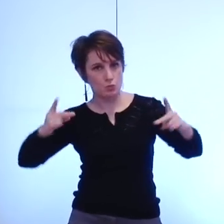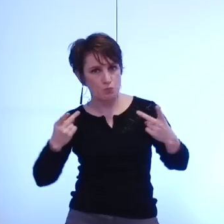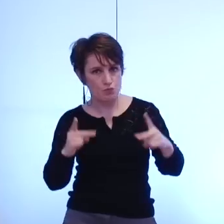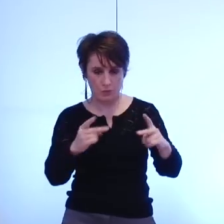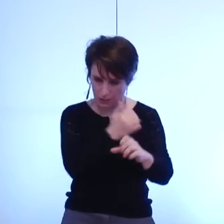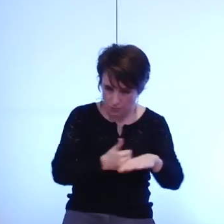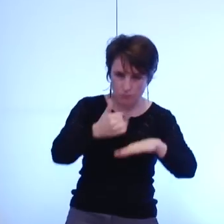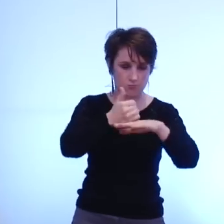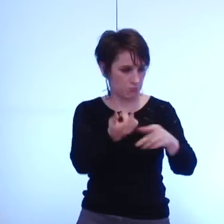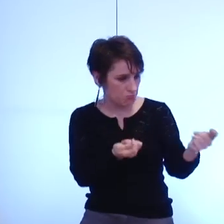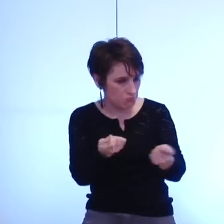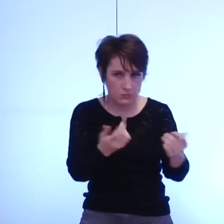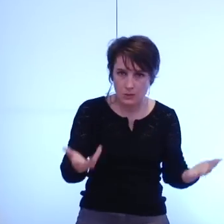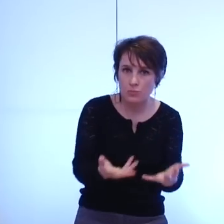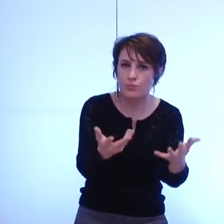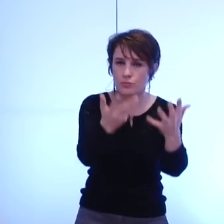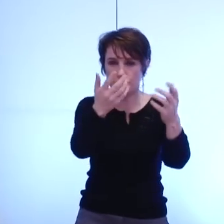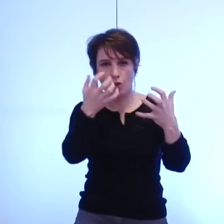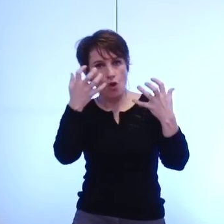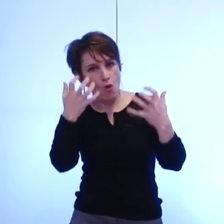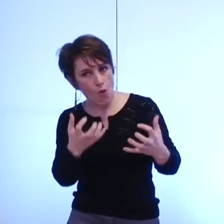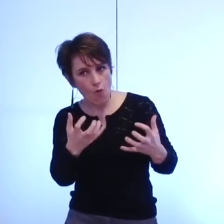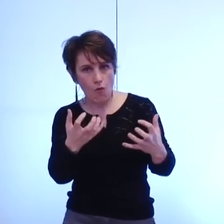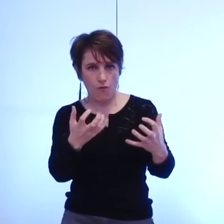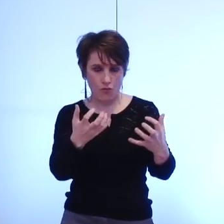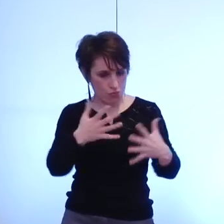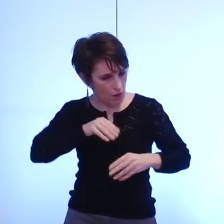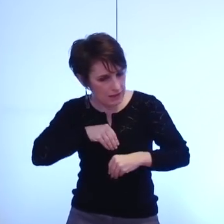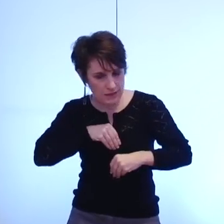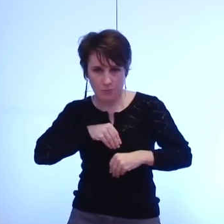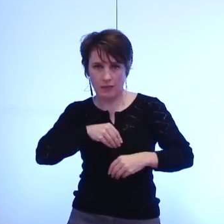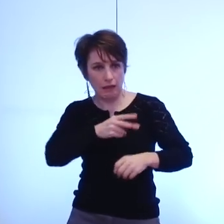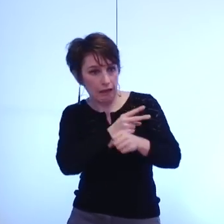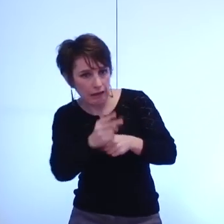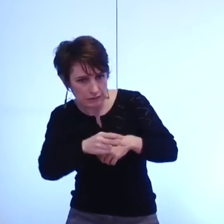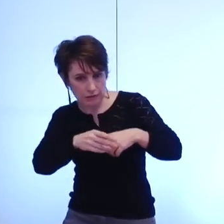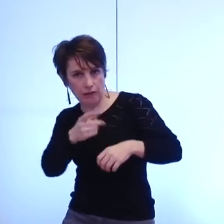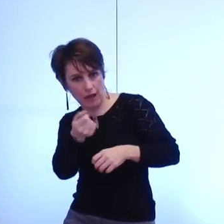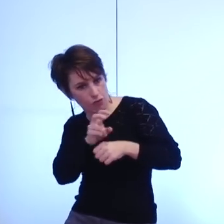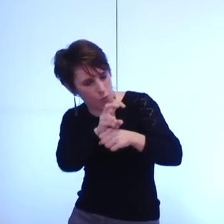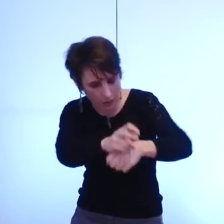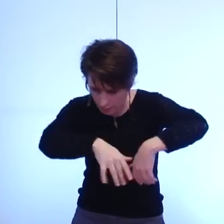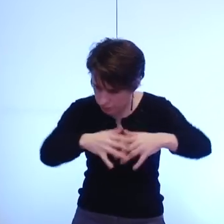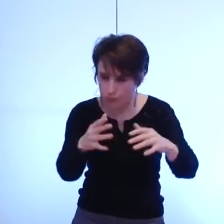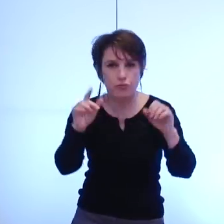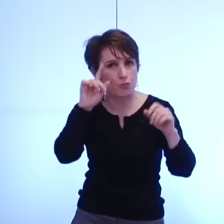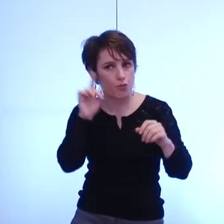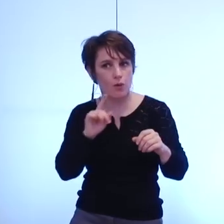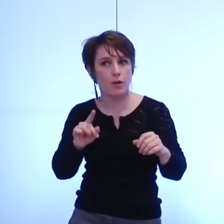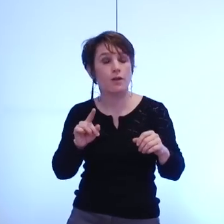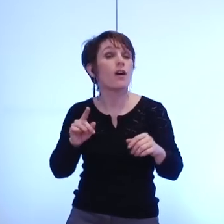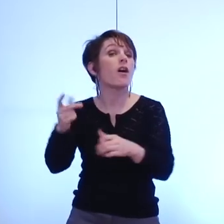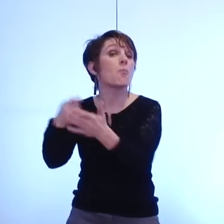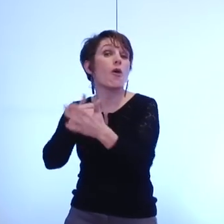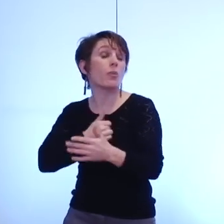les fragilités pour prendre des risques là où l'intérêt privé ne le peut pas pour offrir l'accessibilité à